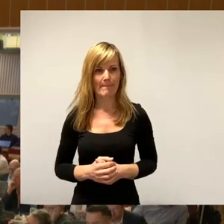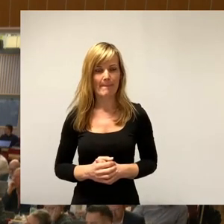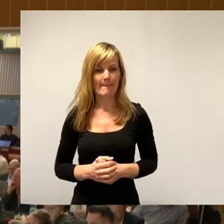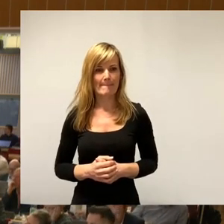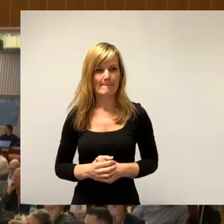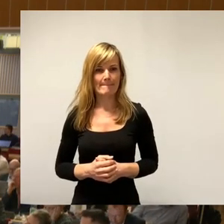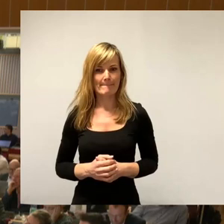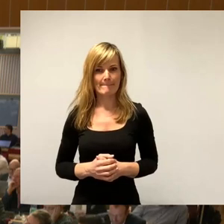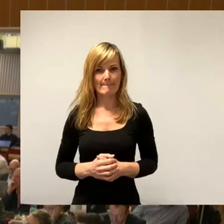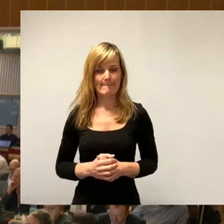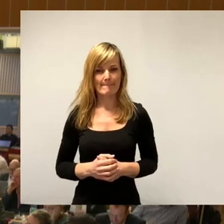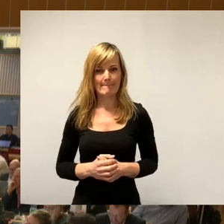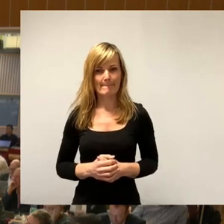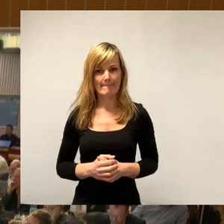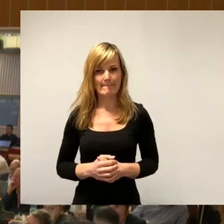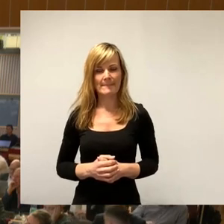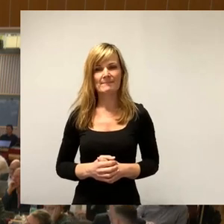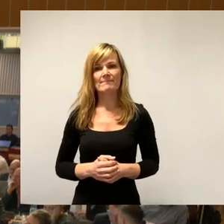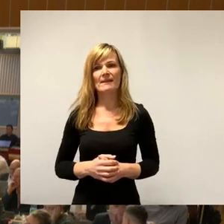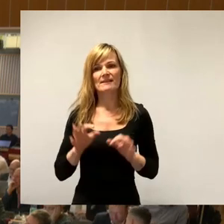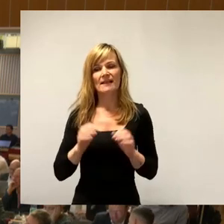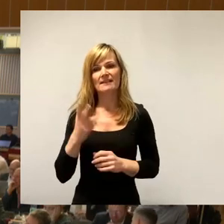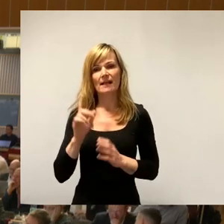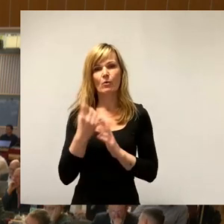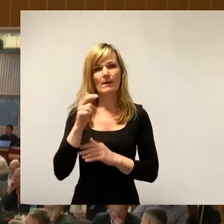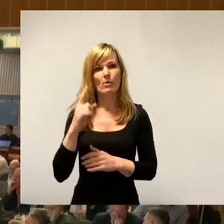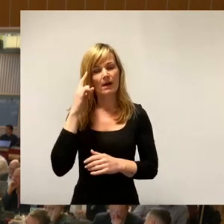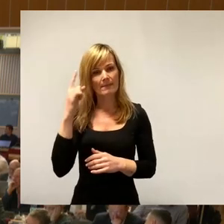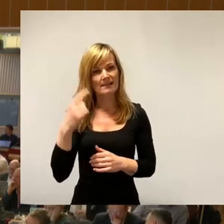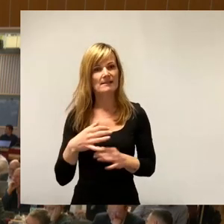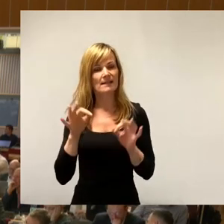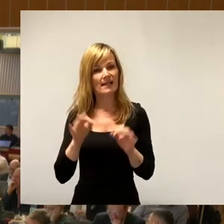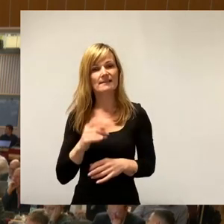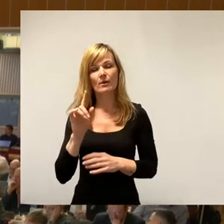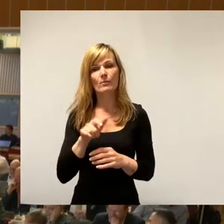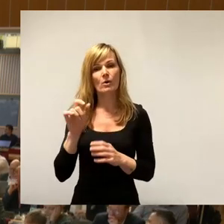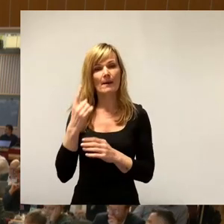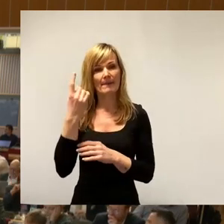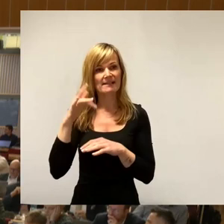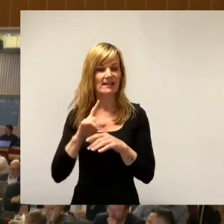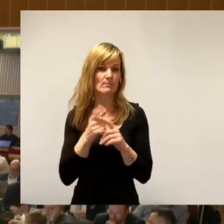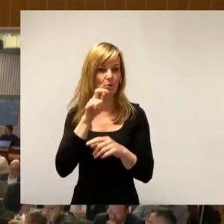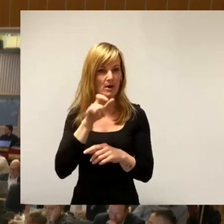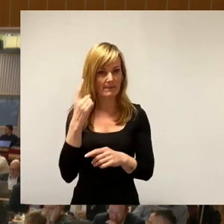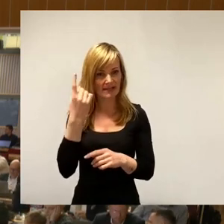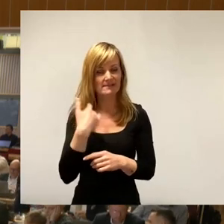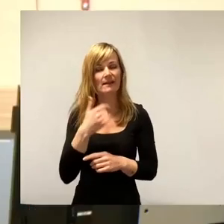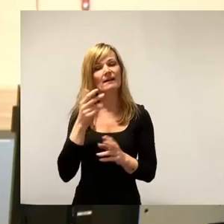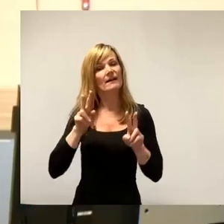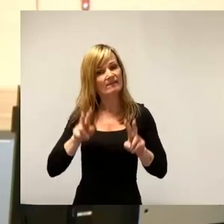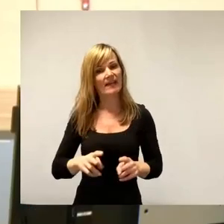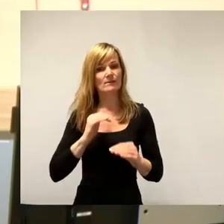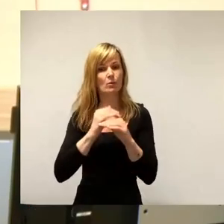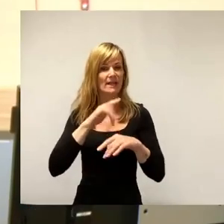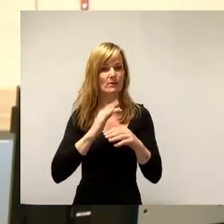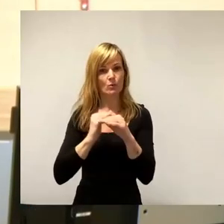Sehr geehrter Herr Oberbürgermeister, sehr geehrte Bürgermeisterinnen und Bürgermeister, werte Kolleginnen und Kollegen, meine sehr geehrten Damen